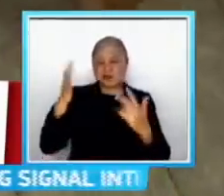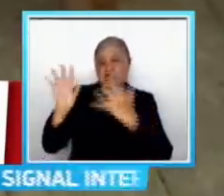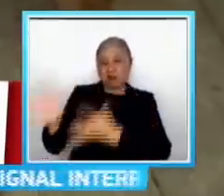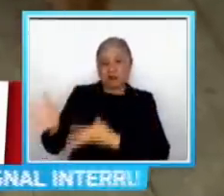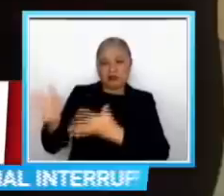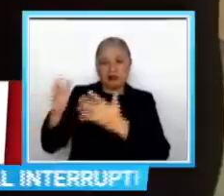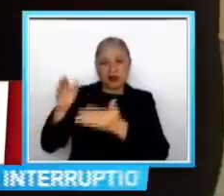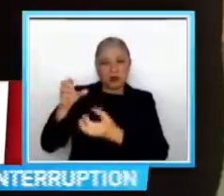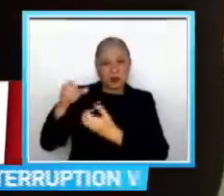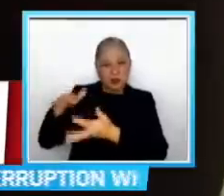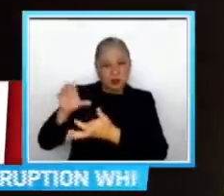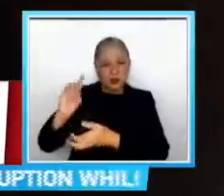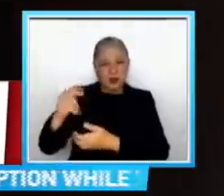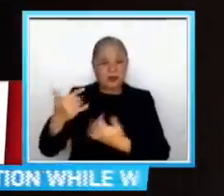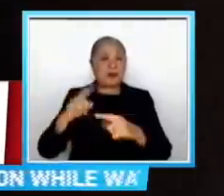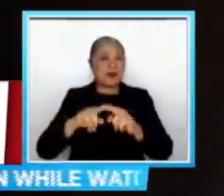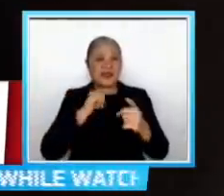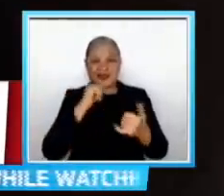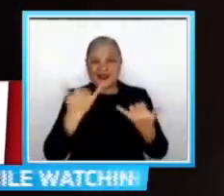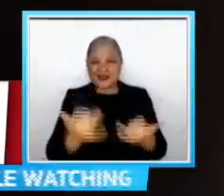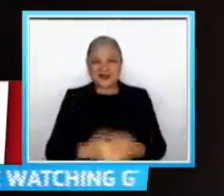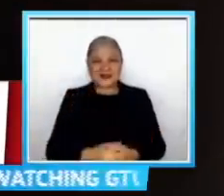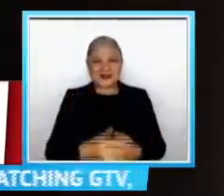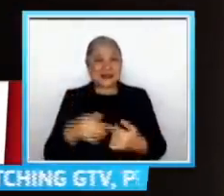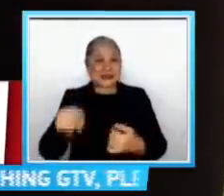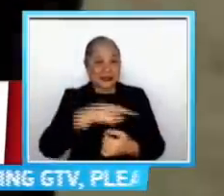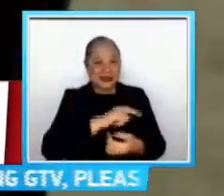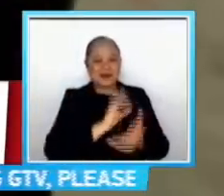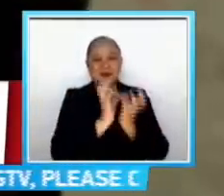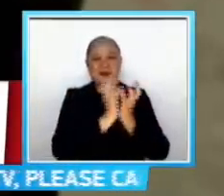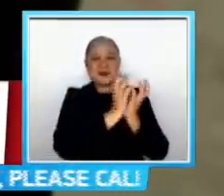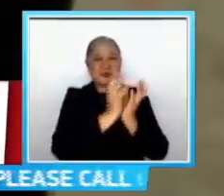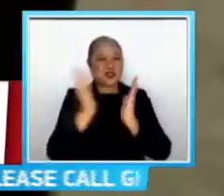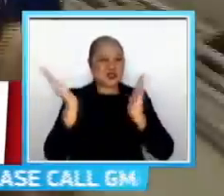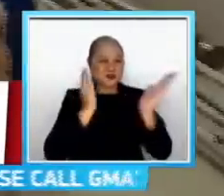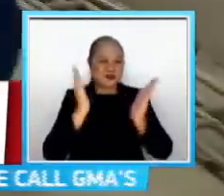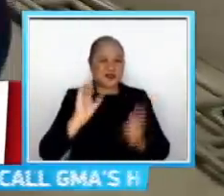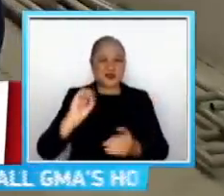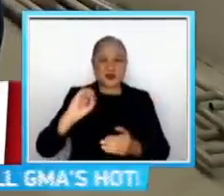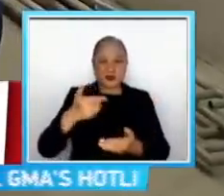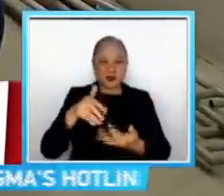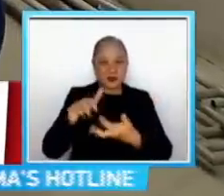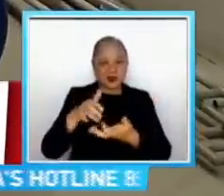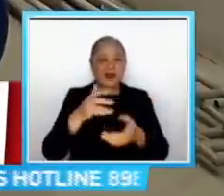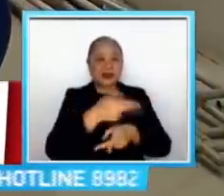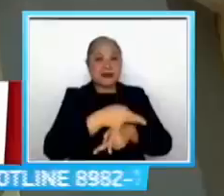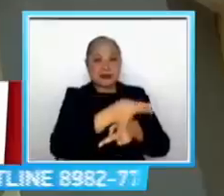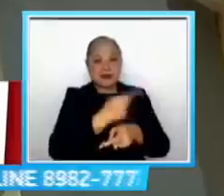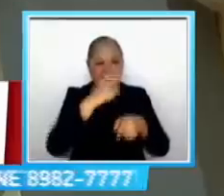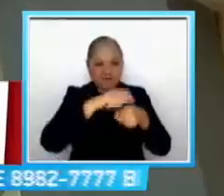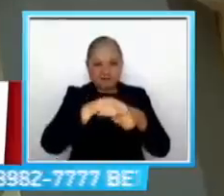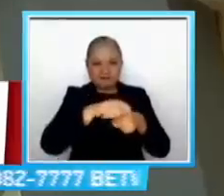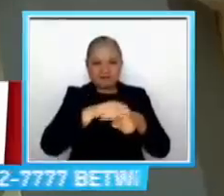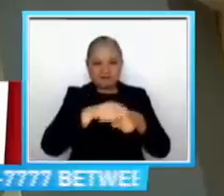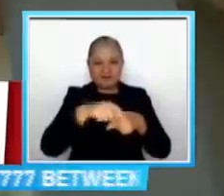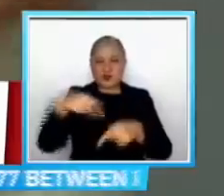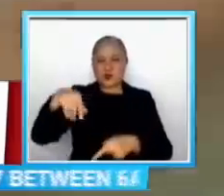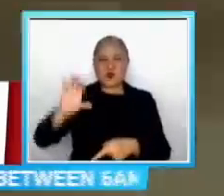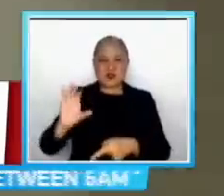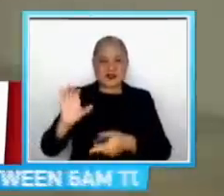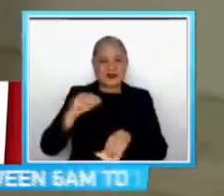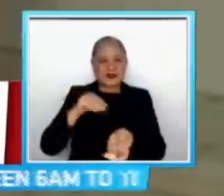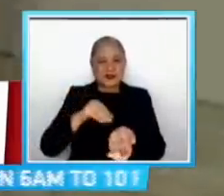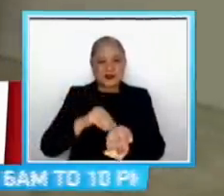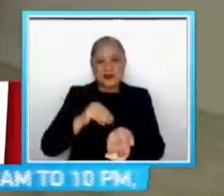hindi na ngayon Dahil mga community dogs na sila na inaaruga at tinitrain ng Quezon City Veterinary Department